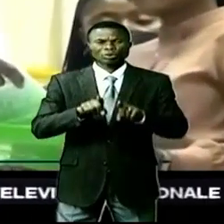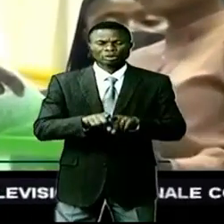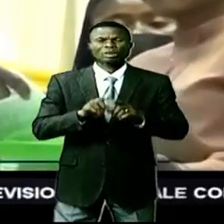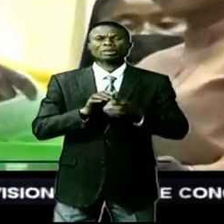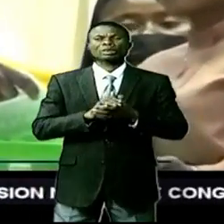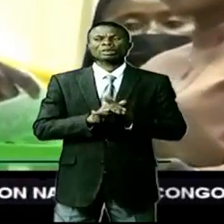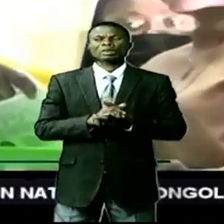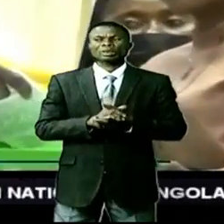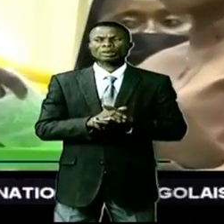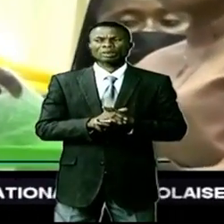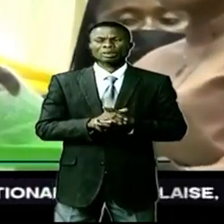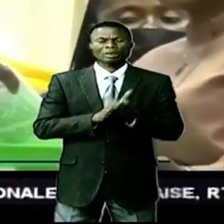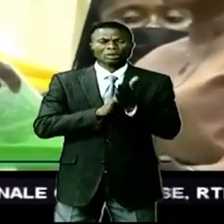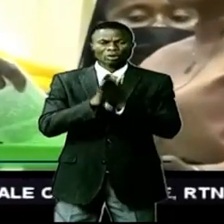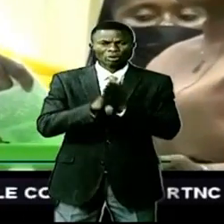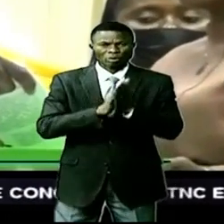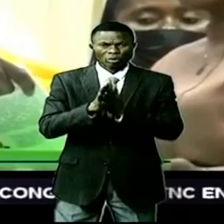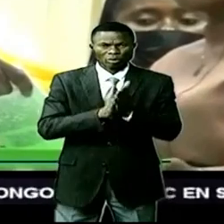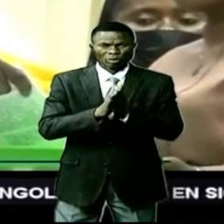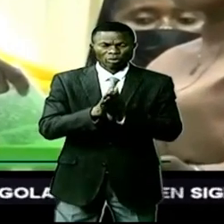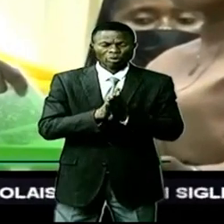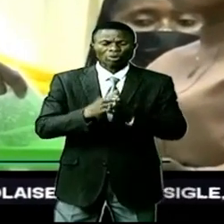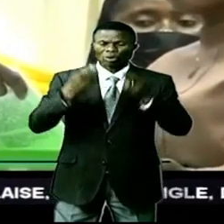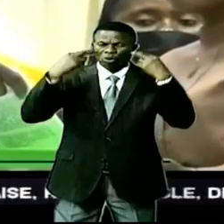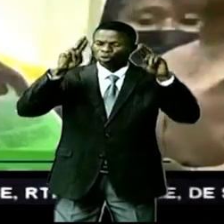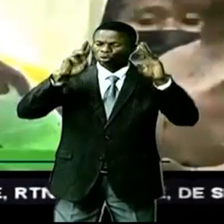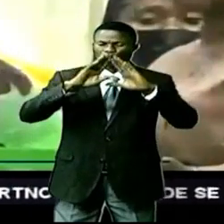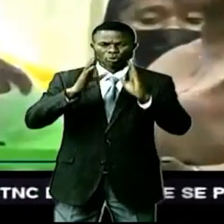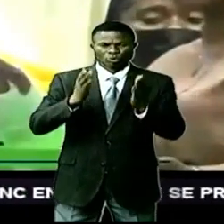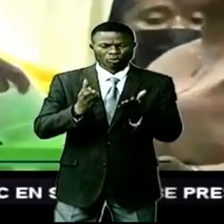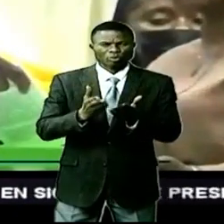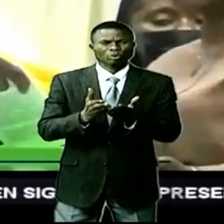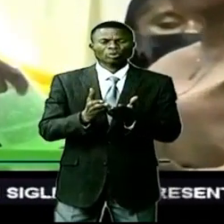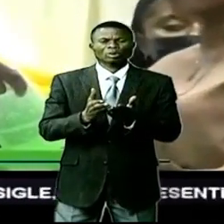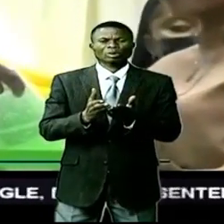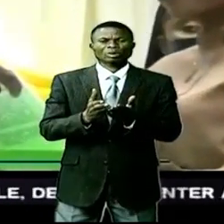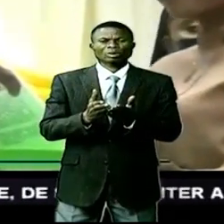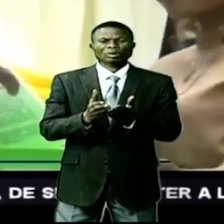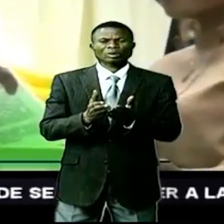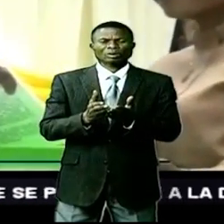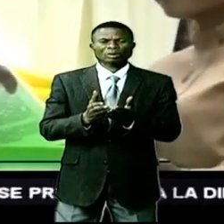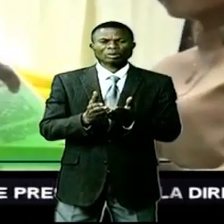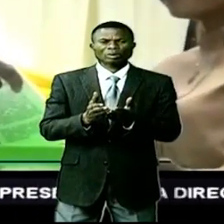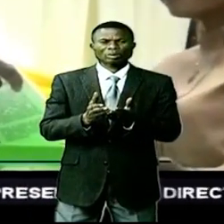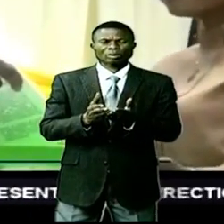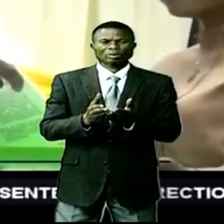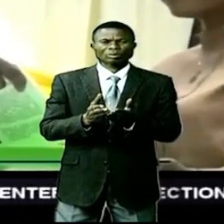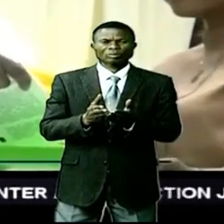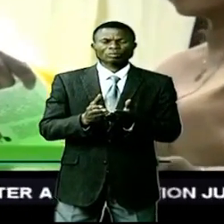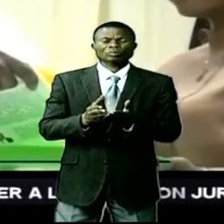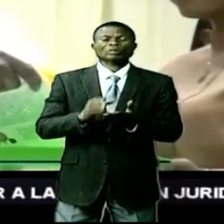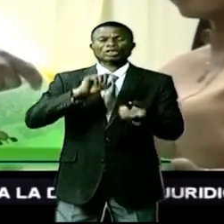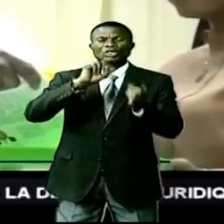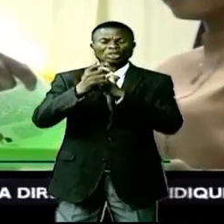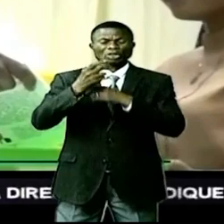et le souhait de l'homme en vie de grandes institutions